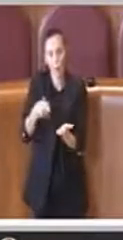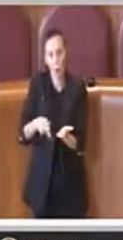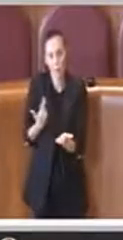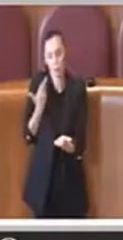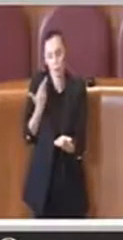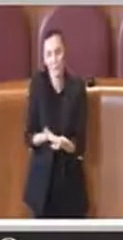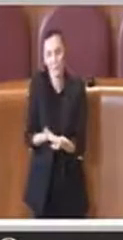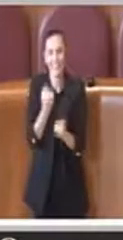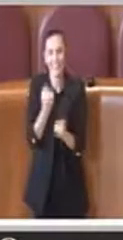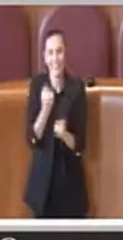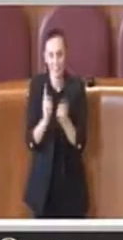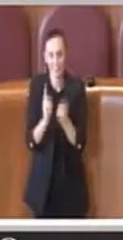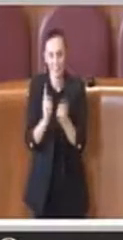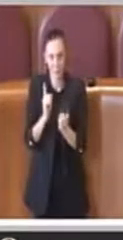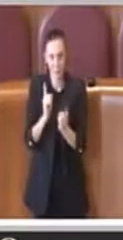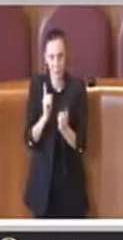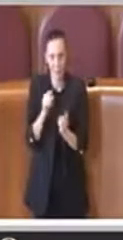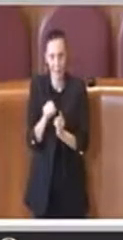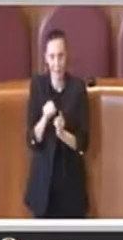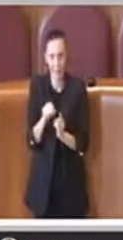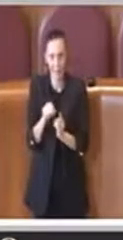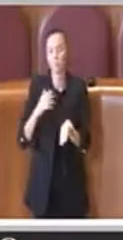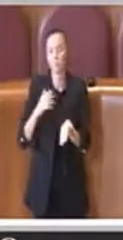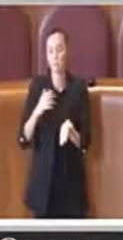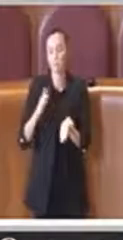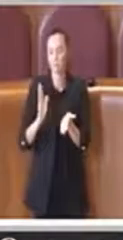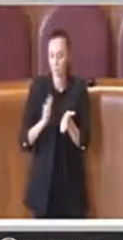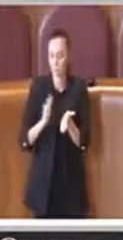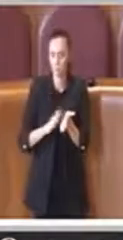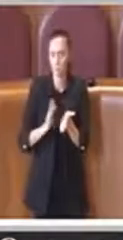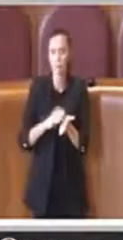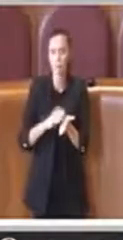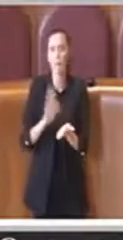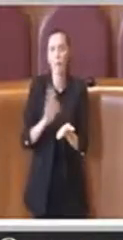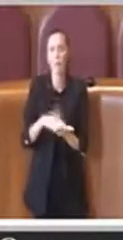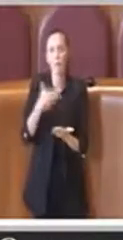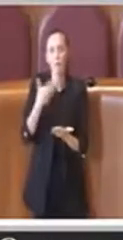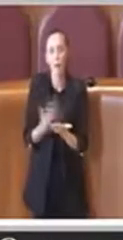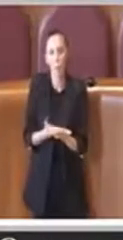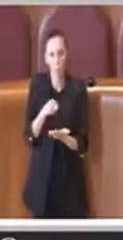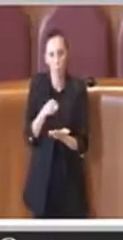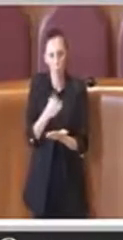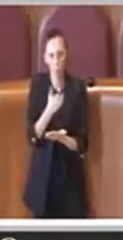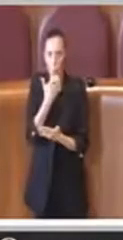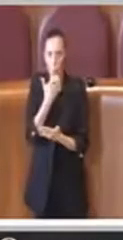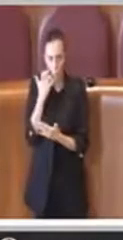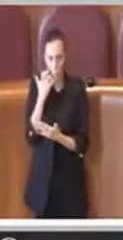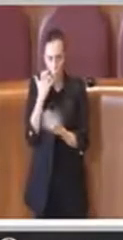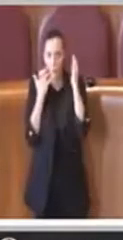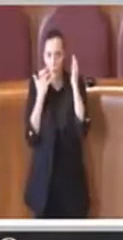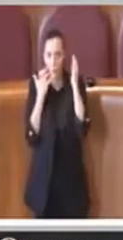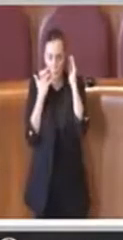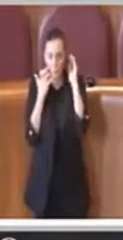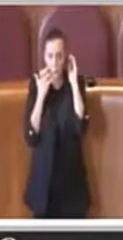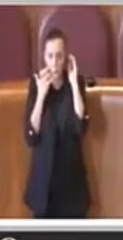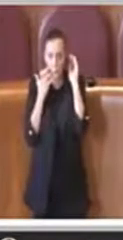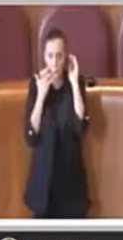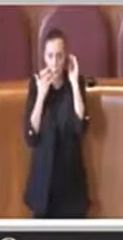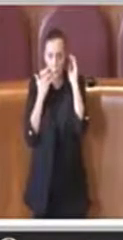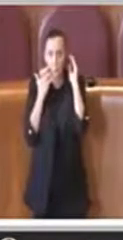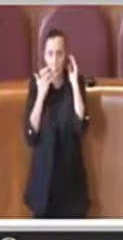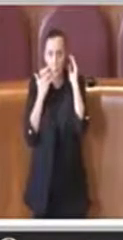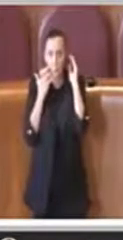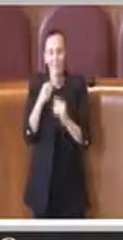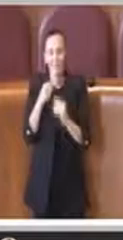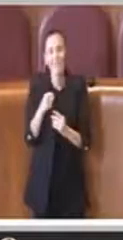cui si riconosce e si apprezza la validità mette comunque in evidenza l